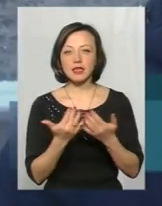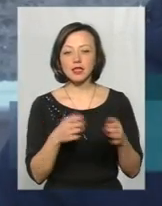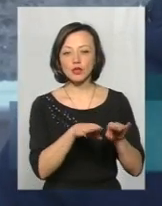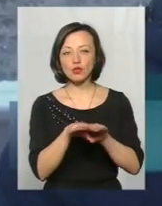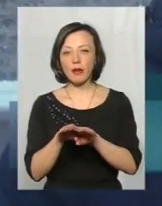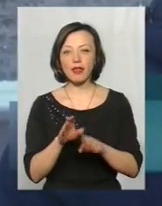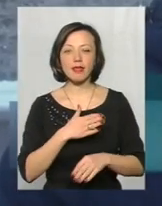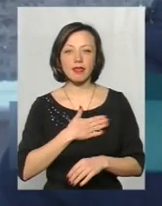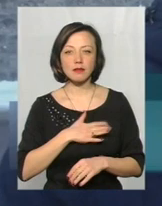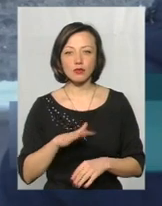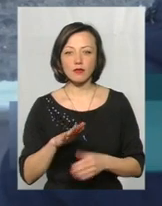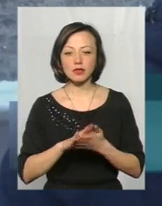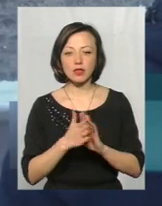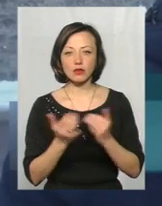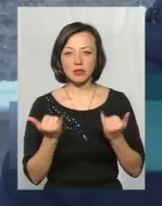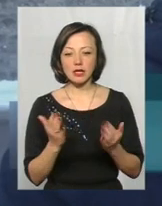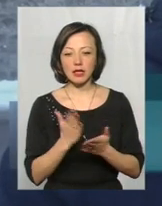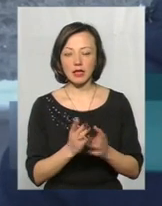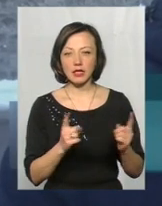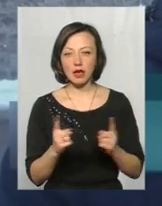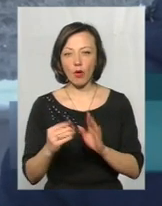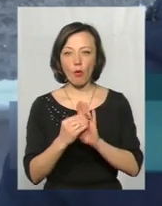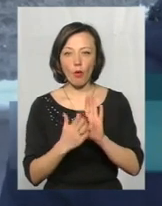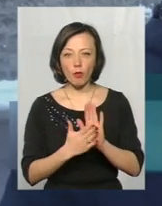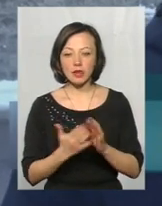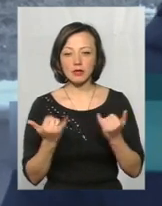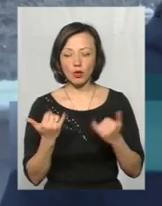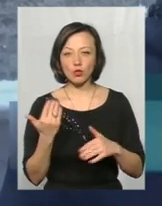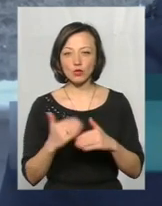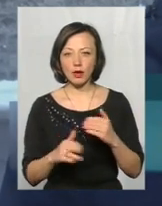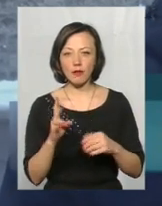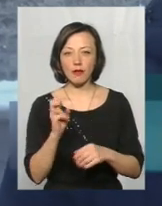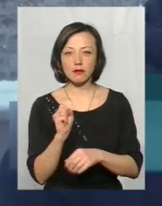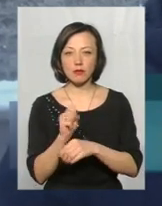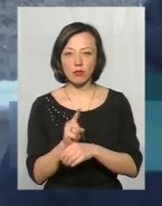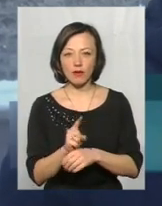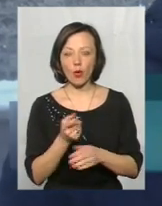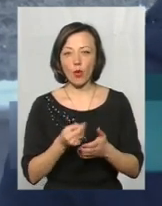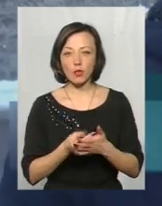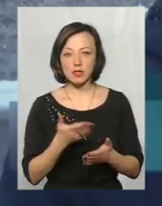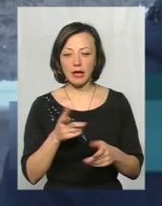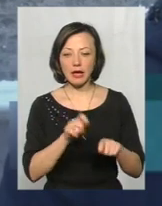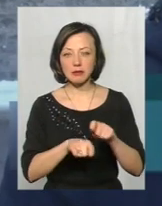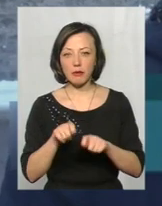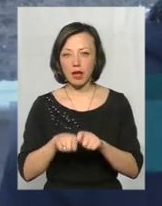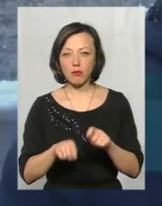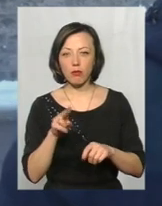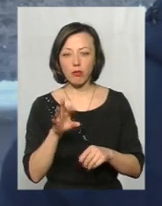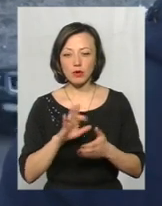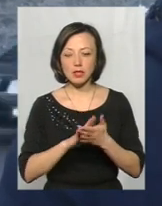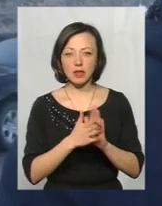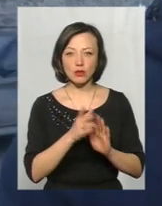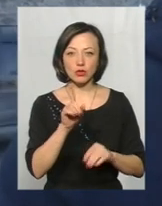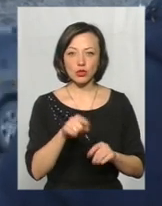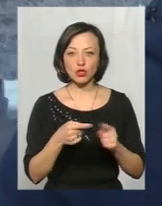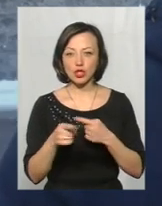стану ще є ділянки, ми зараз провели їх облік і зараз вже на замовлені оцінки експертів по стану тої чи